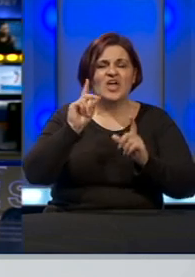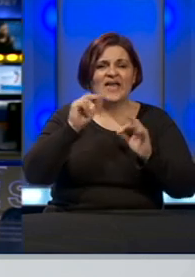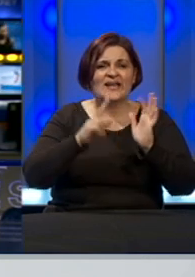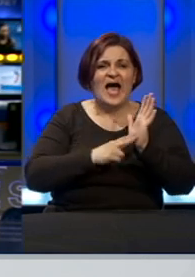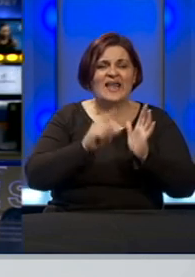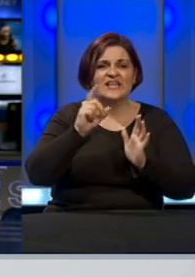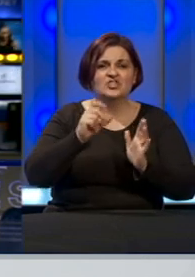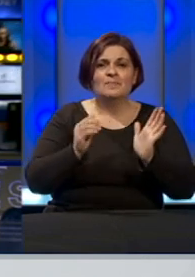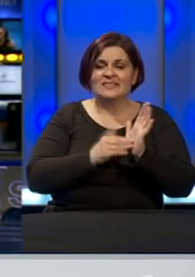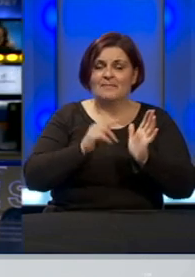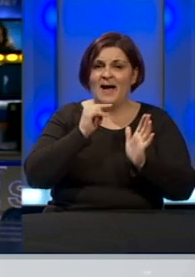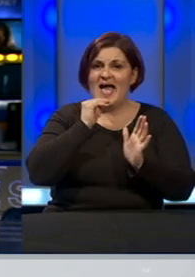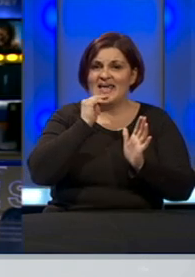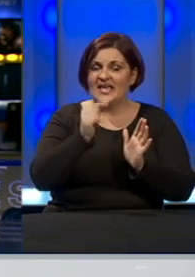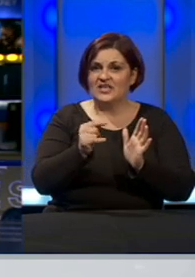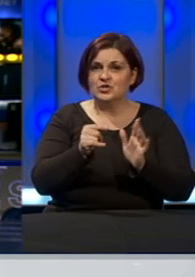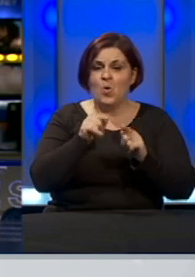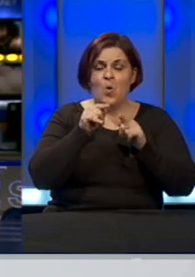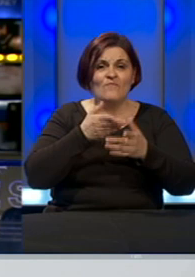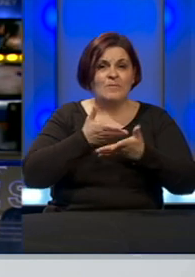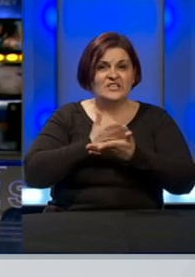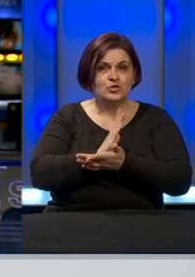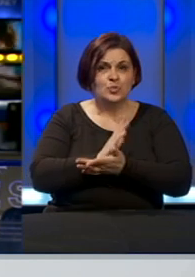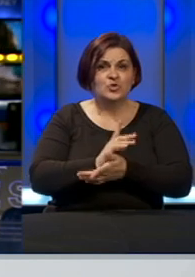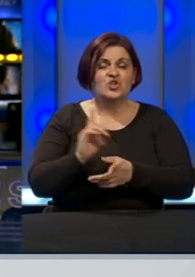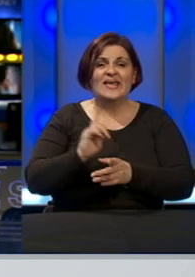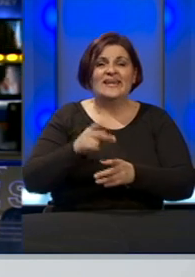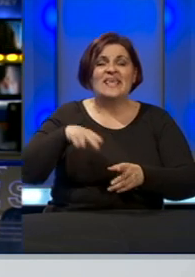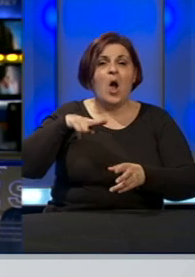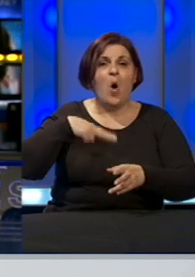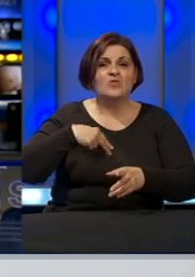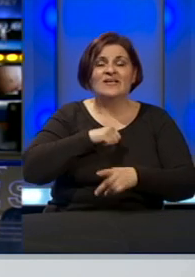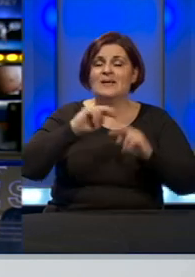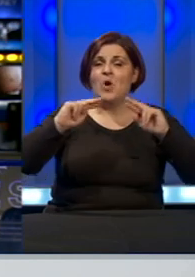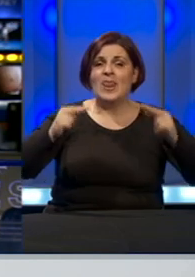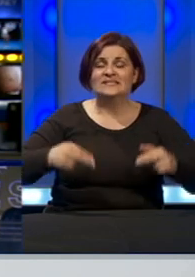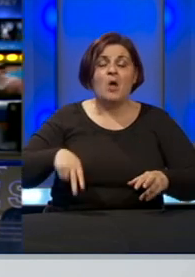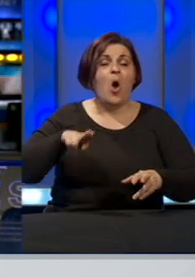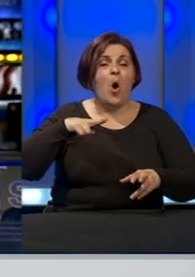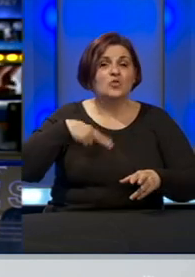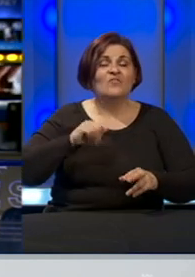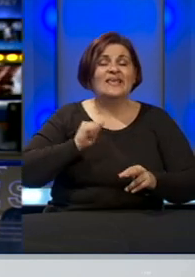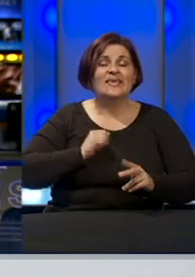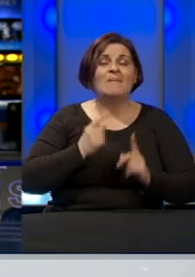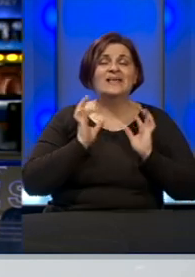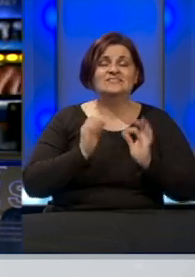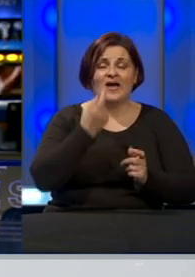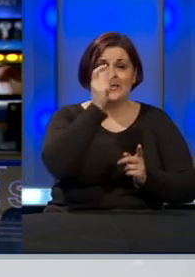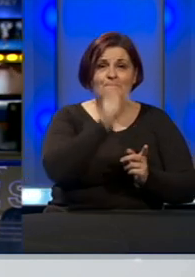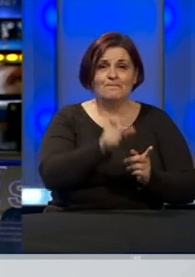Naravno, treba naglasiti i to da u ovom slučaju nije odgovornost samo na sistemu, odgovornost ima svaki pojedinac.